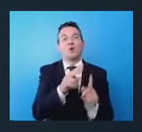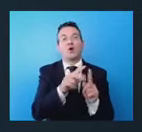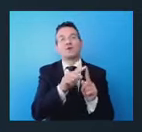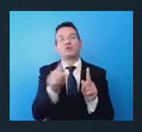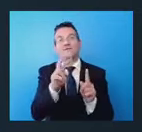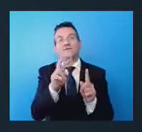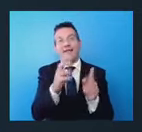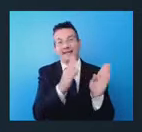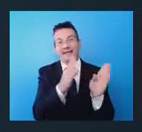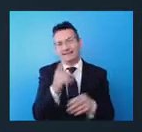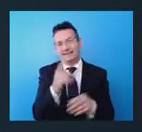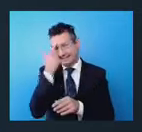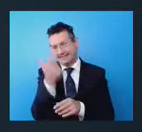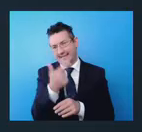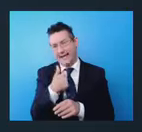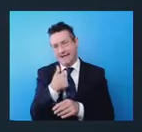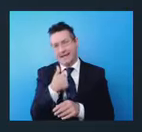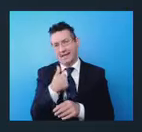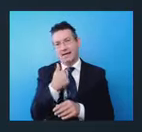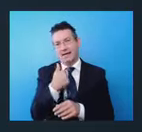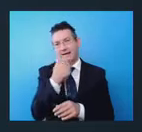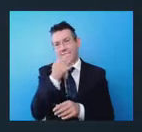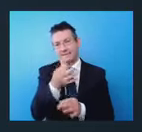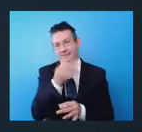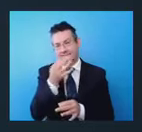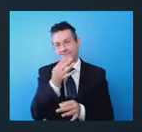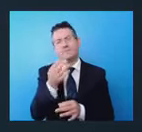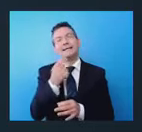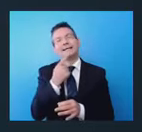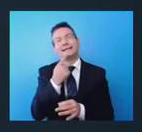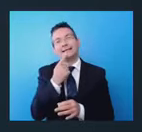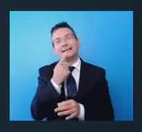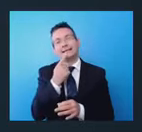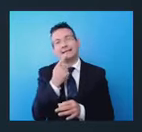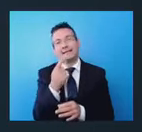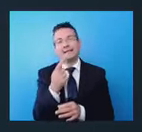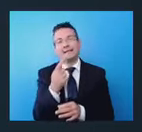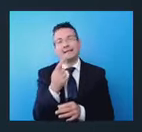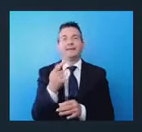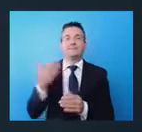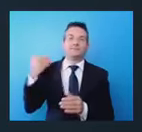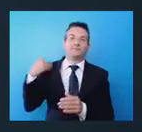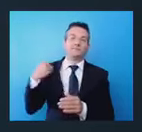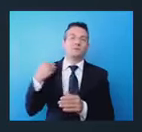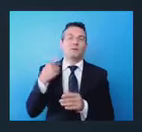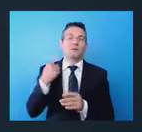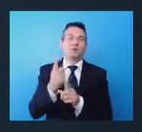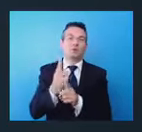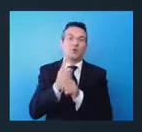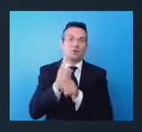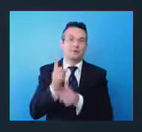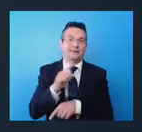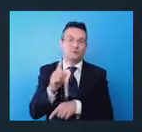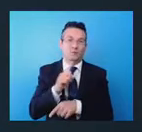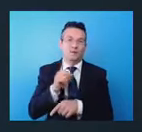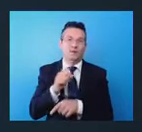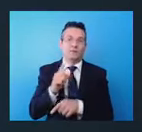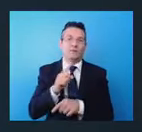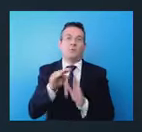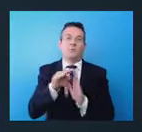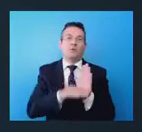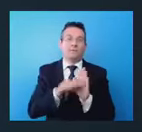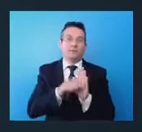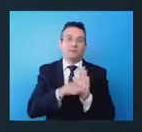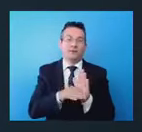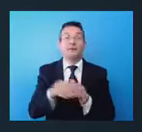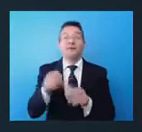ribadire anche per le persone che non hanno seguito il precedente ciclo di programmazione. Noi investiremo più